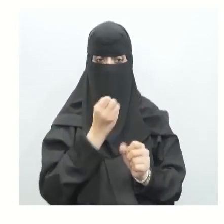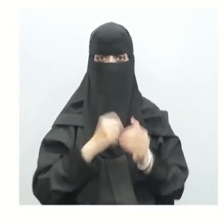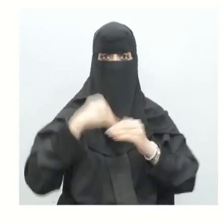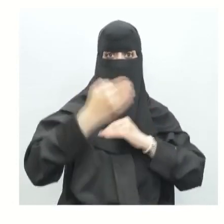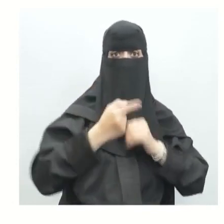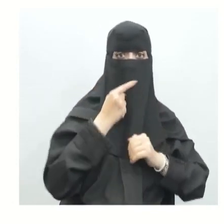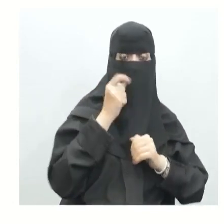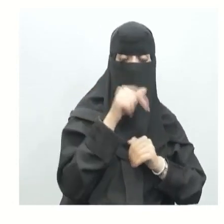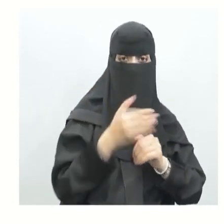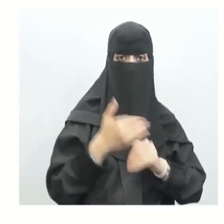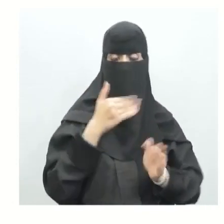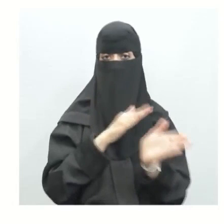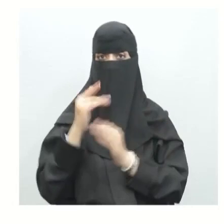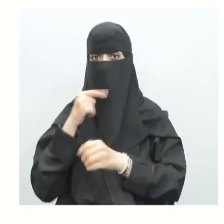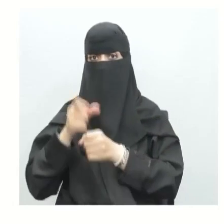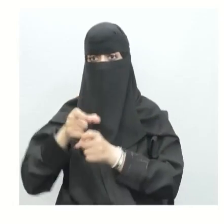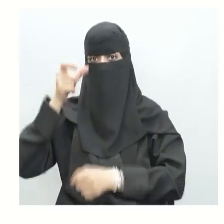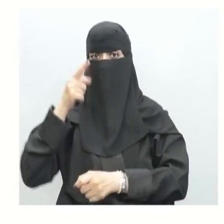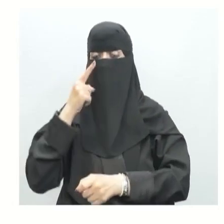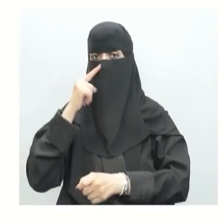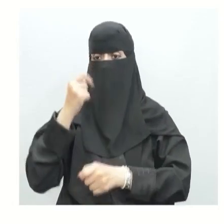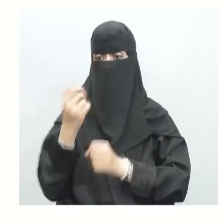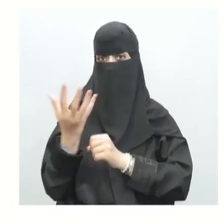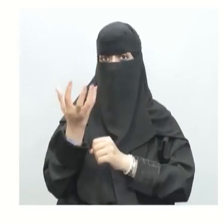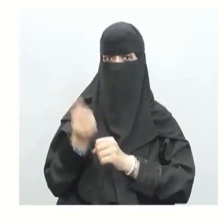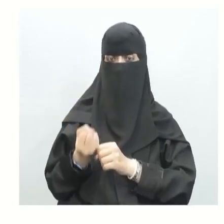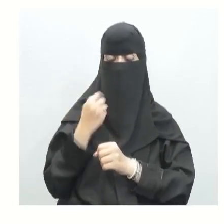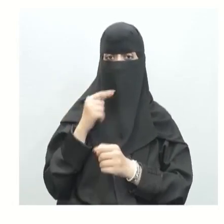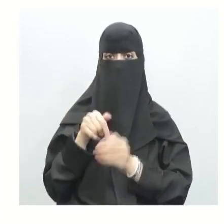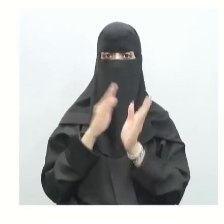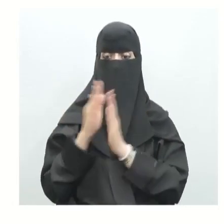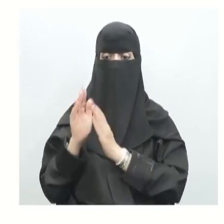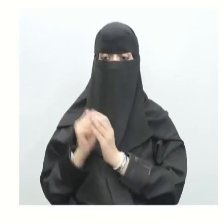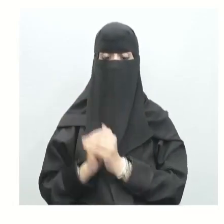النخاع الأصفر الذي كان يعمل على تخزين المواد